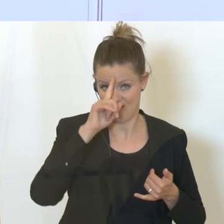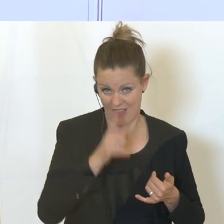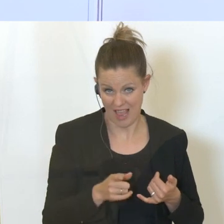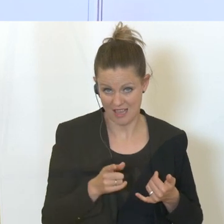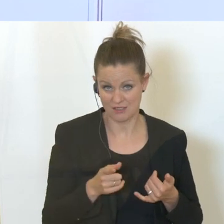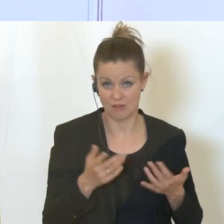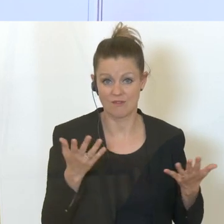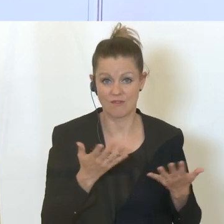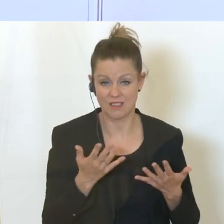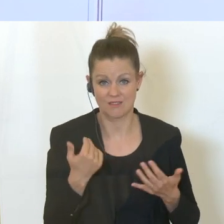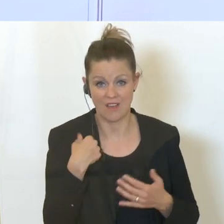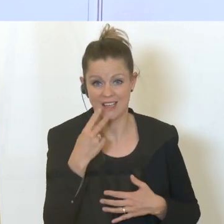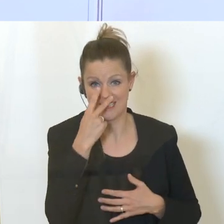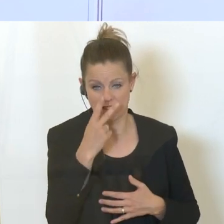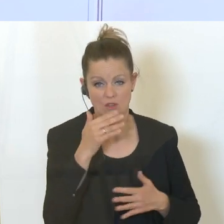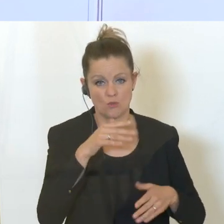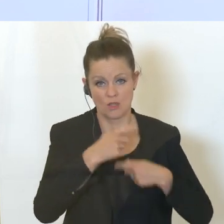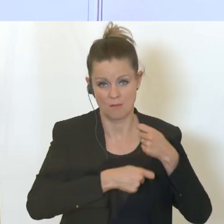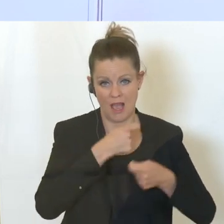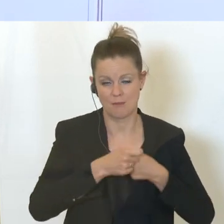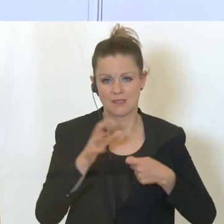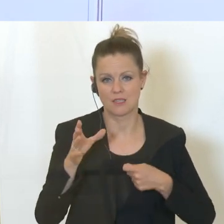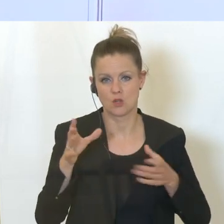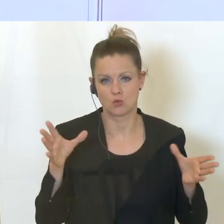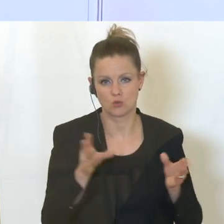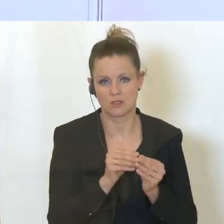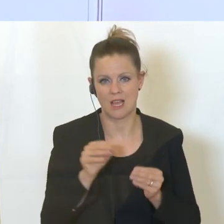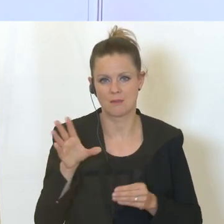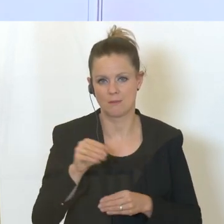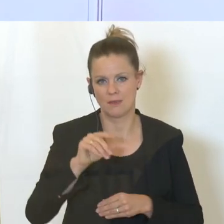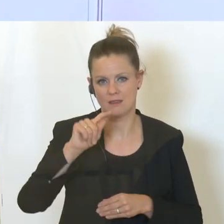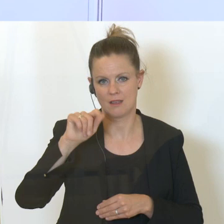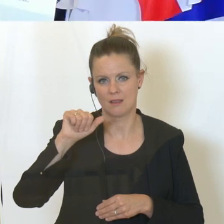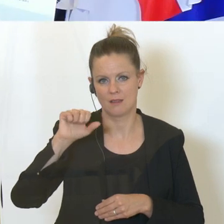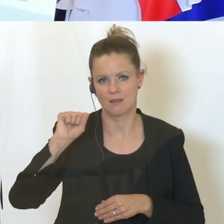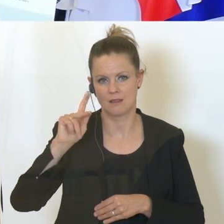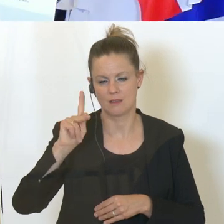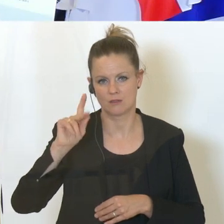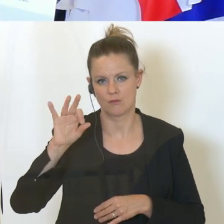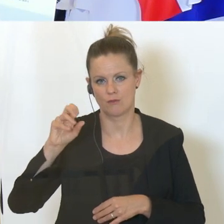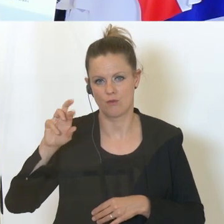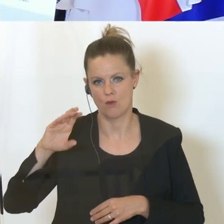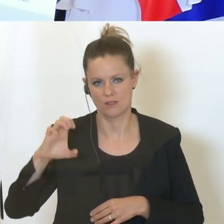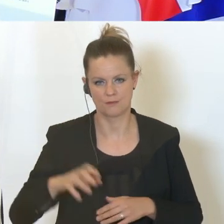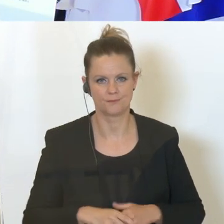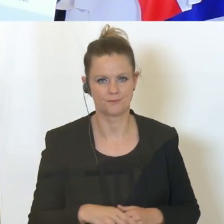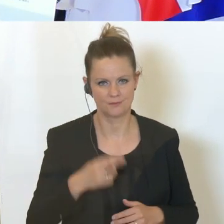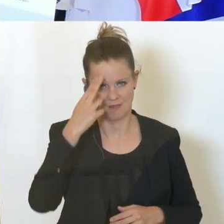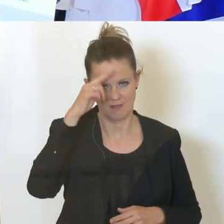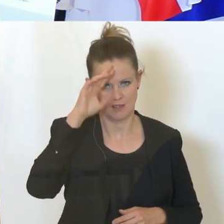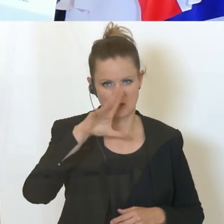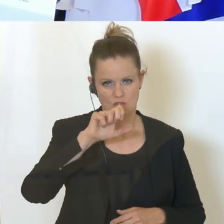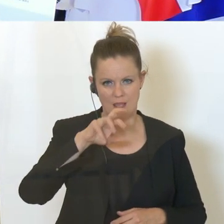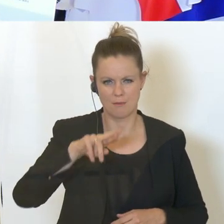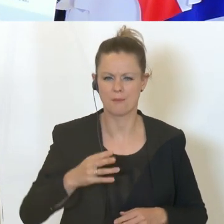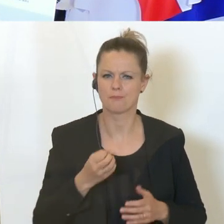gesehen haben, werden wir das überarbeiten mit der Taskforce. Herr Schlemmer, bitte. Ja, die Bewilligungssumme bei